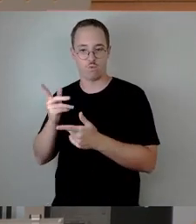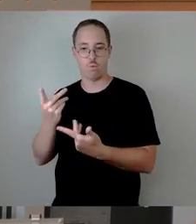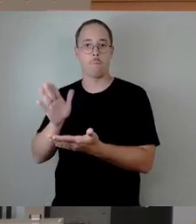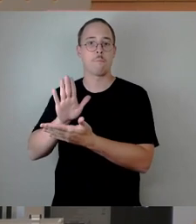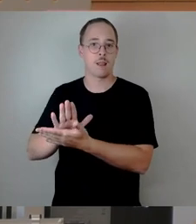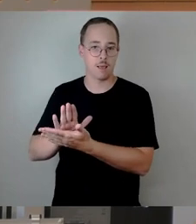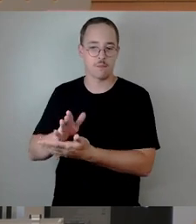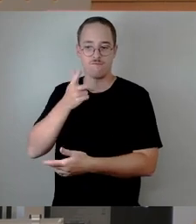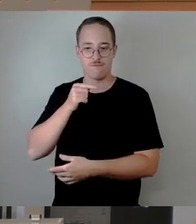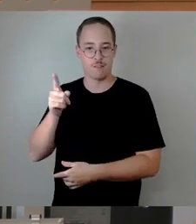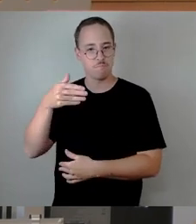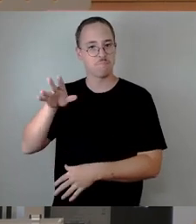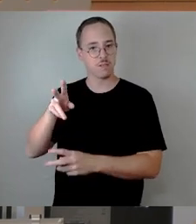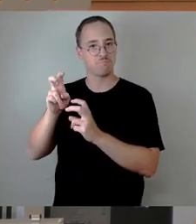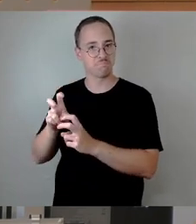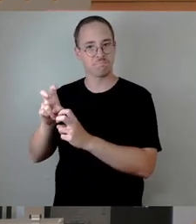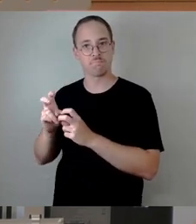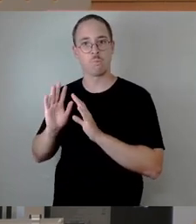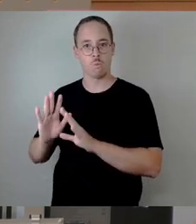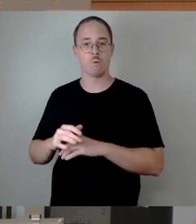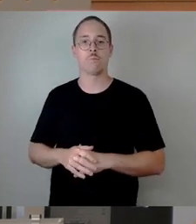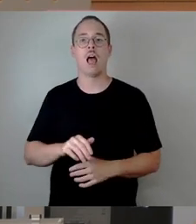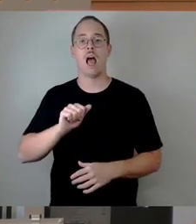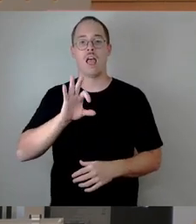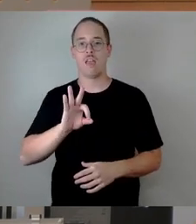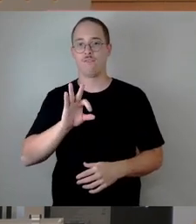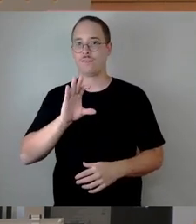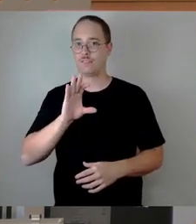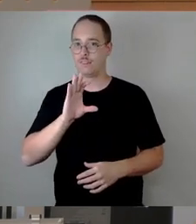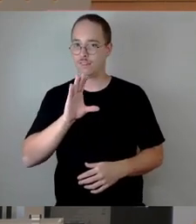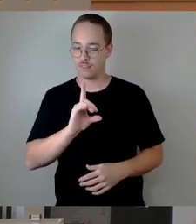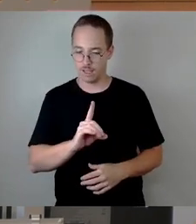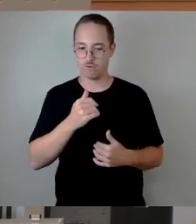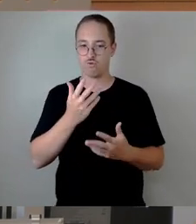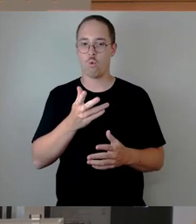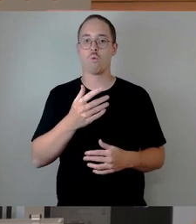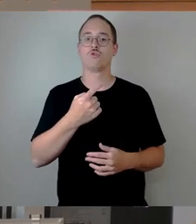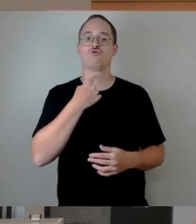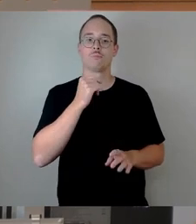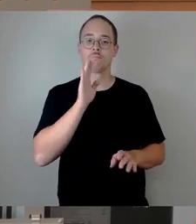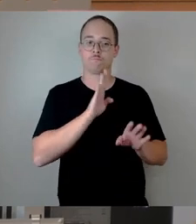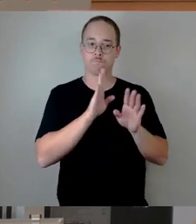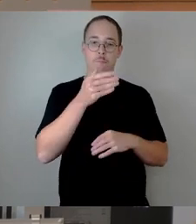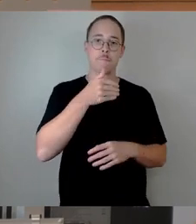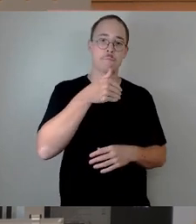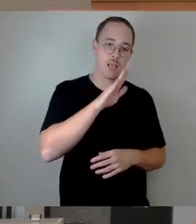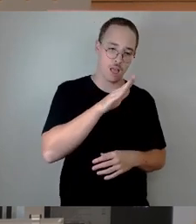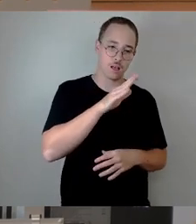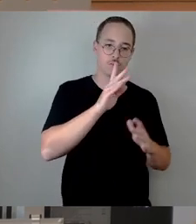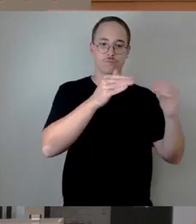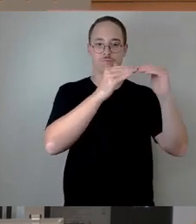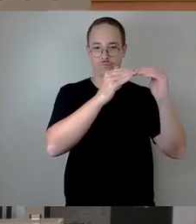mehr Stimmen hat, Entschuldigung, die AfD mehr Stimmen hat als die CDU und die CDU ihrerseits wieder mehr Stimmen hat als die Grünen. Also